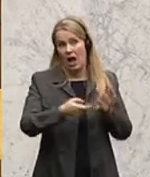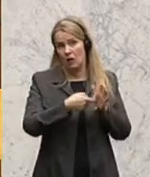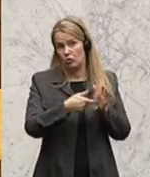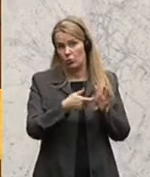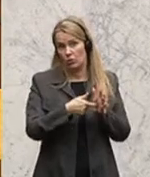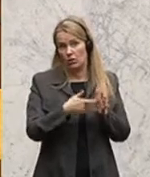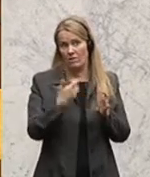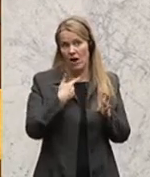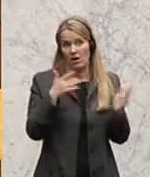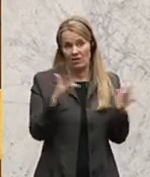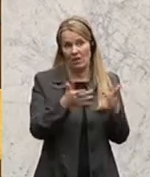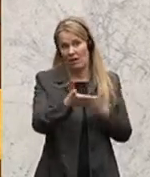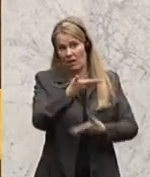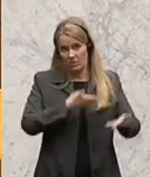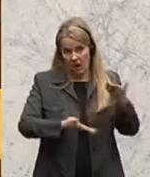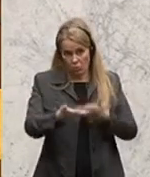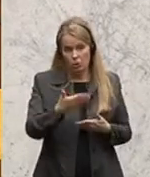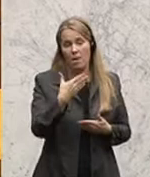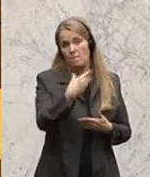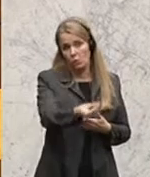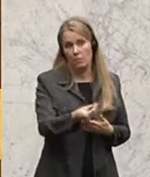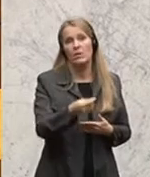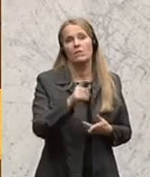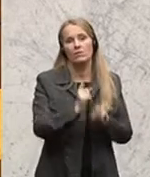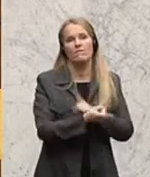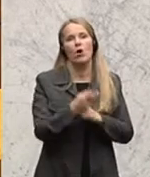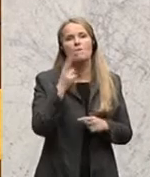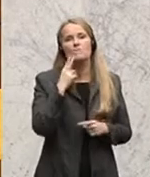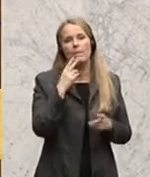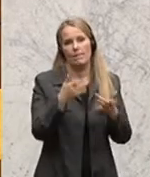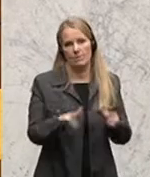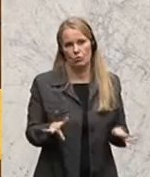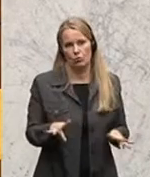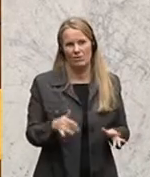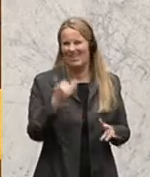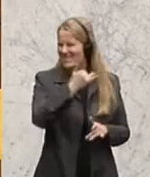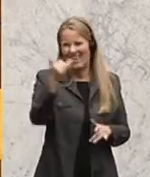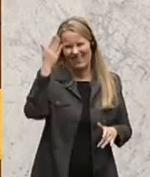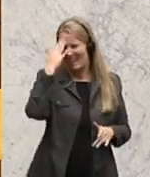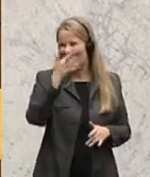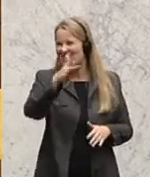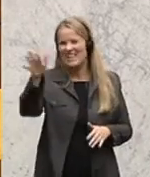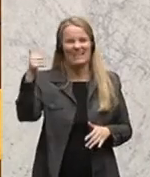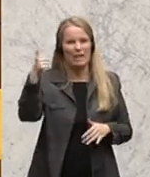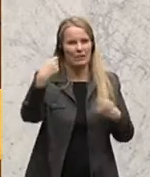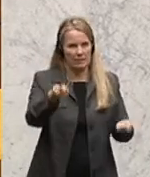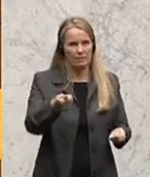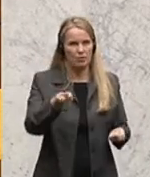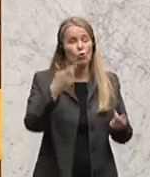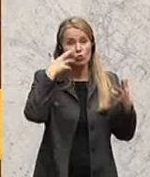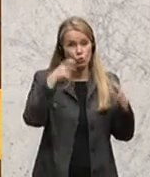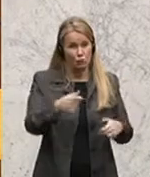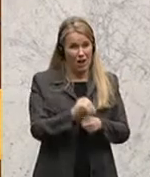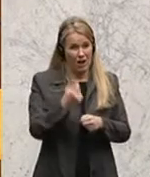sogar entgegengetauscht worden. Du kriegst dafür eine Firmenpension. Jeder in diesem Raum kennt jemanden. Und wenn hier eine Studie der